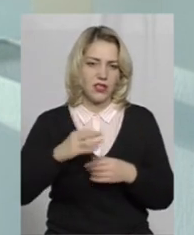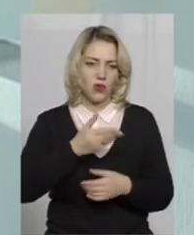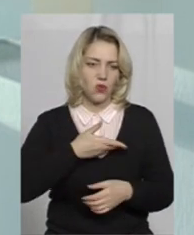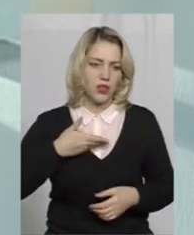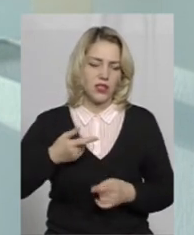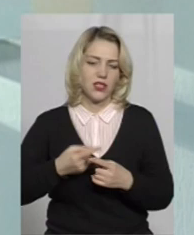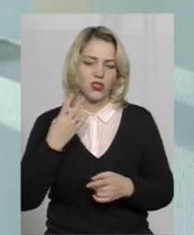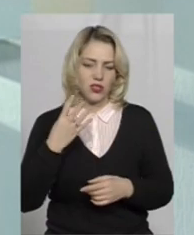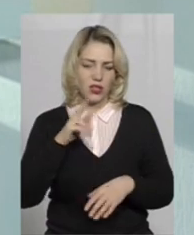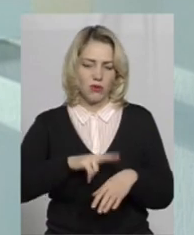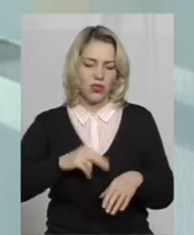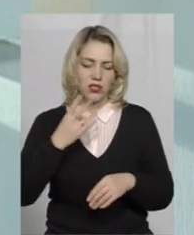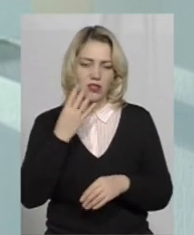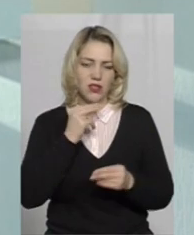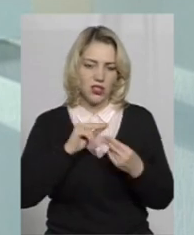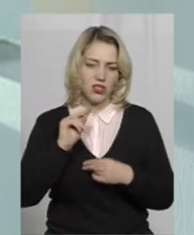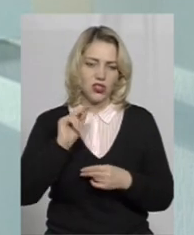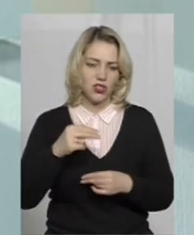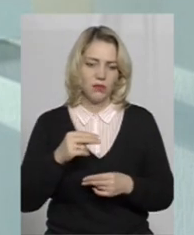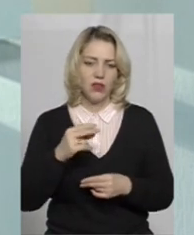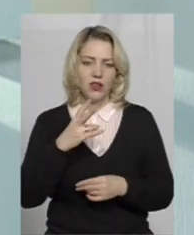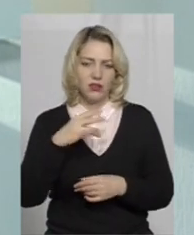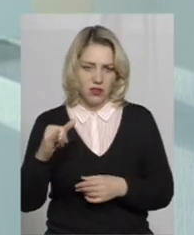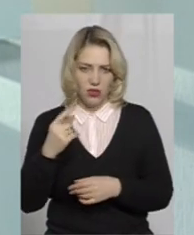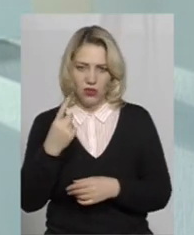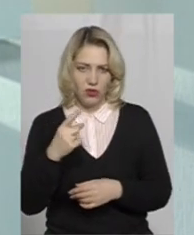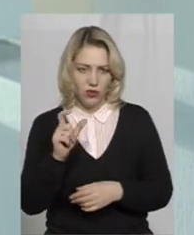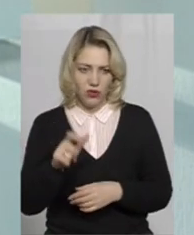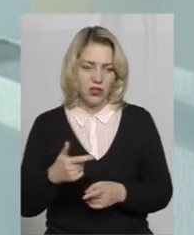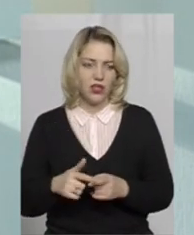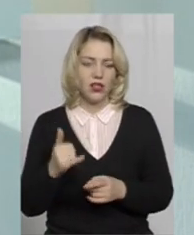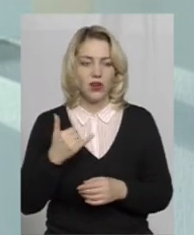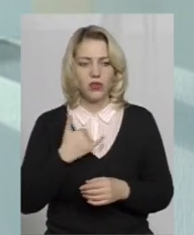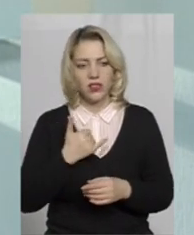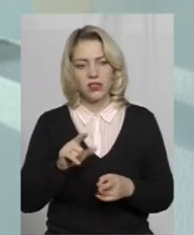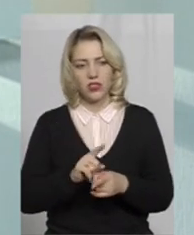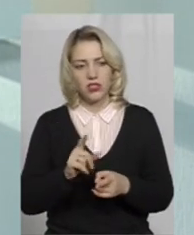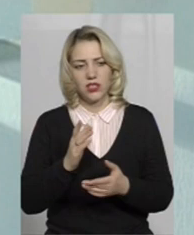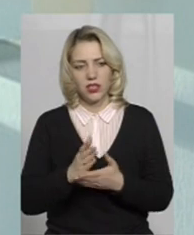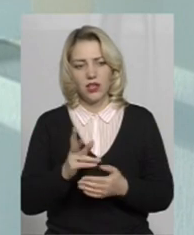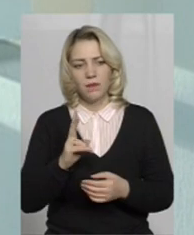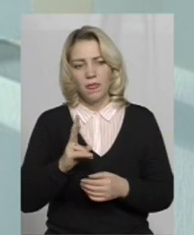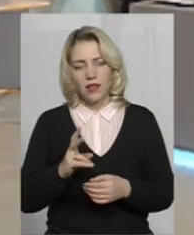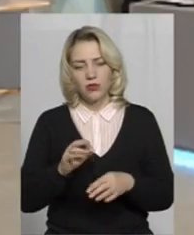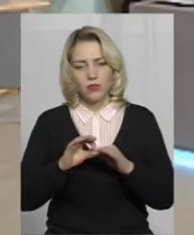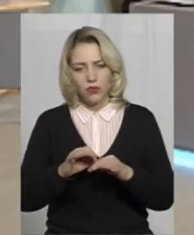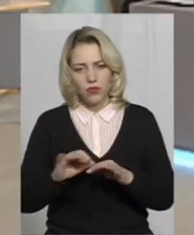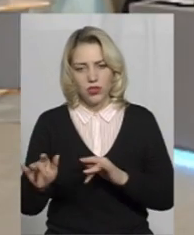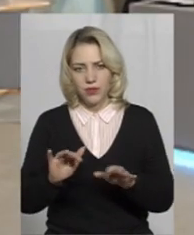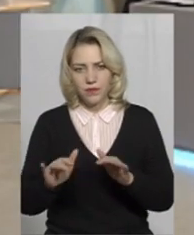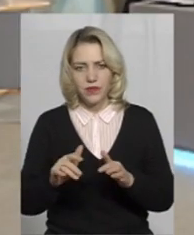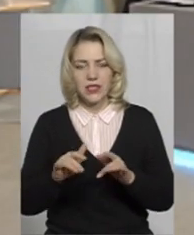поліцейських, це набагато краще, ніж немає жодного. Хоча у нас є ювінальна превенція, яка також здійснює превентивні заходи.